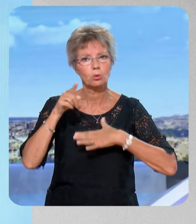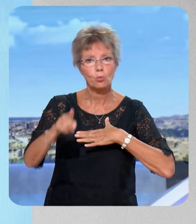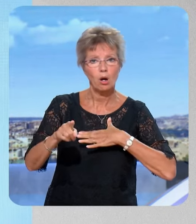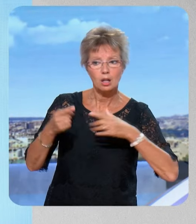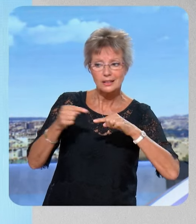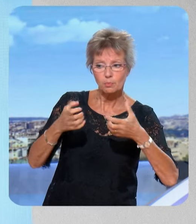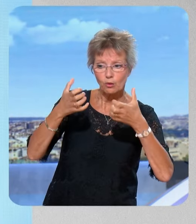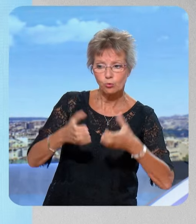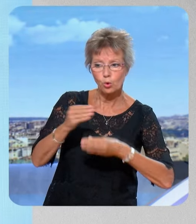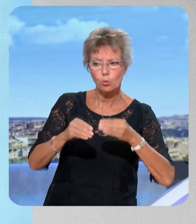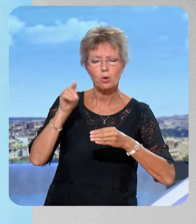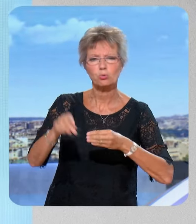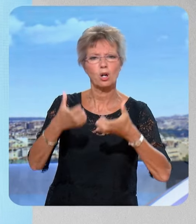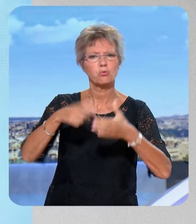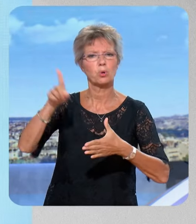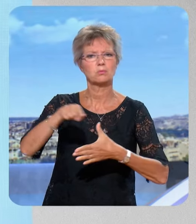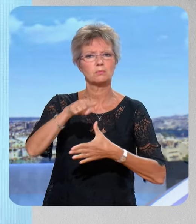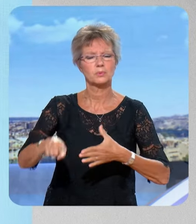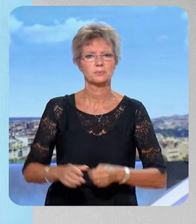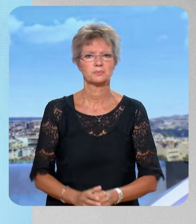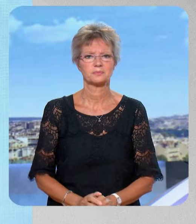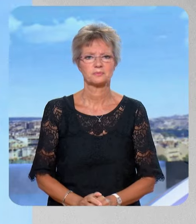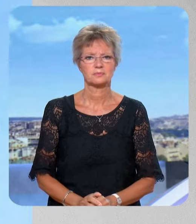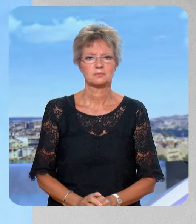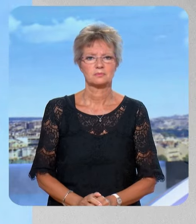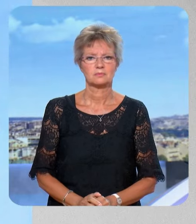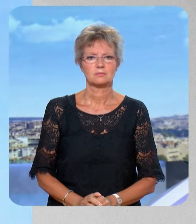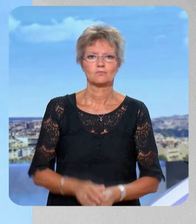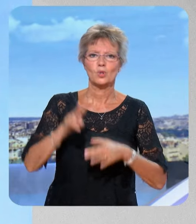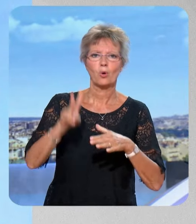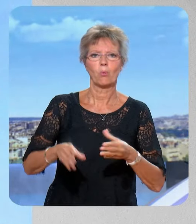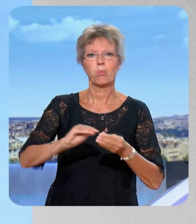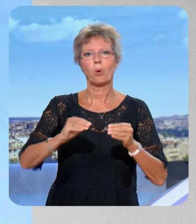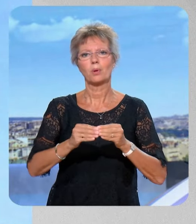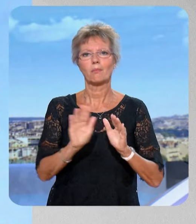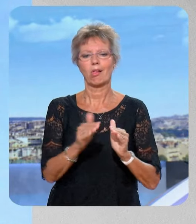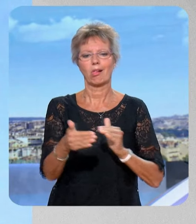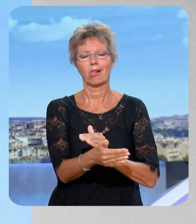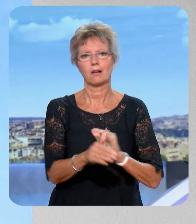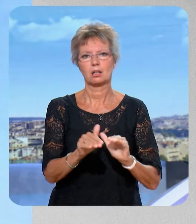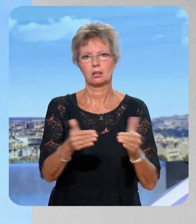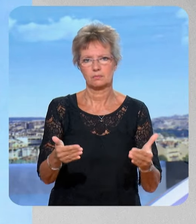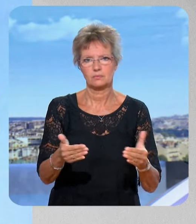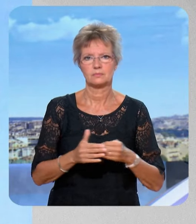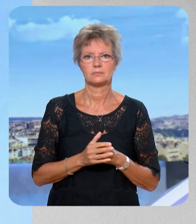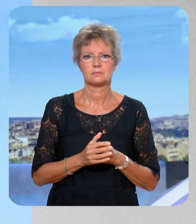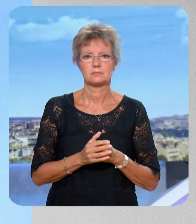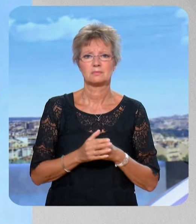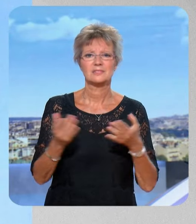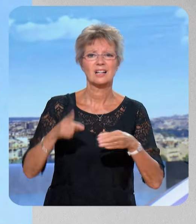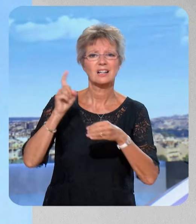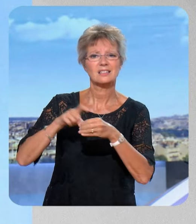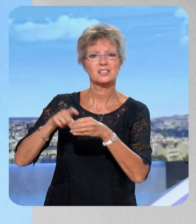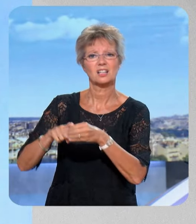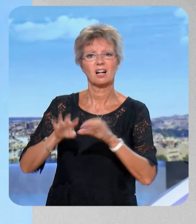dites, non, nous, c'est l'abrogation, un point, c'est tout ? – Je pense que c'est un peu une manière de contourner le problème. – Le problème qu'il a, oui, problème qu'il a, c'est que tous les syndicats,